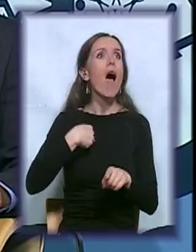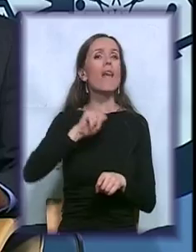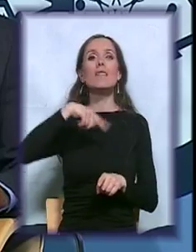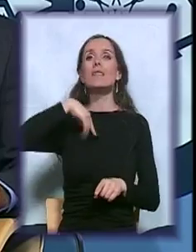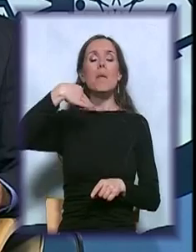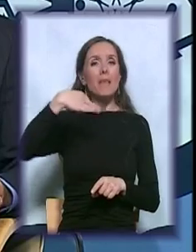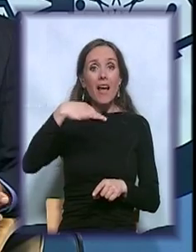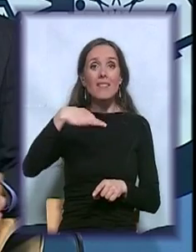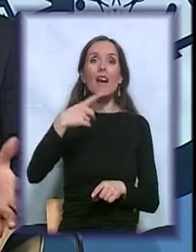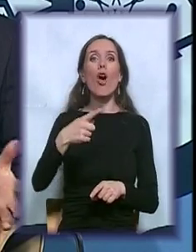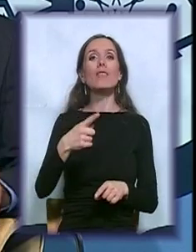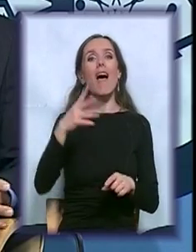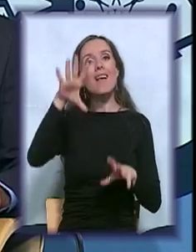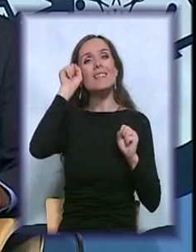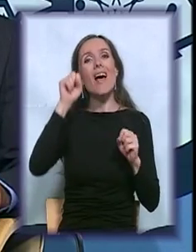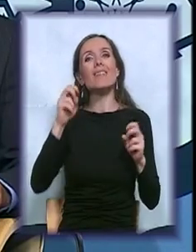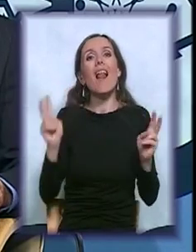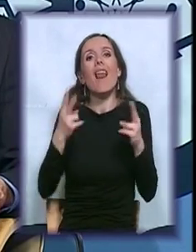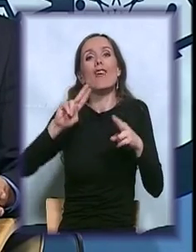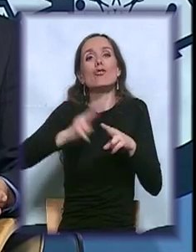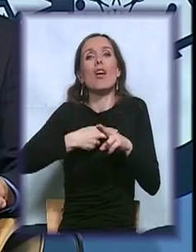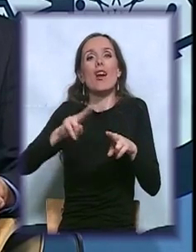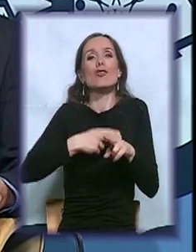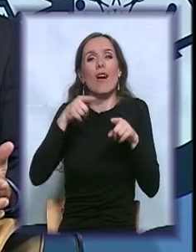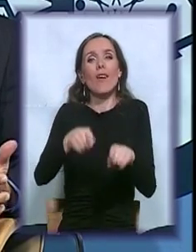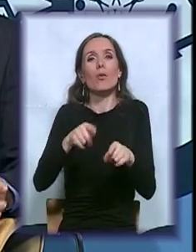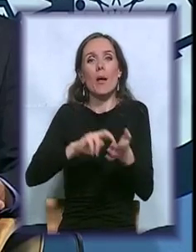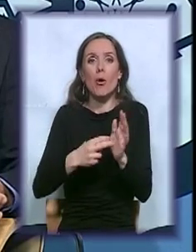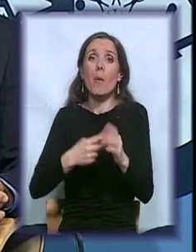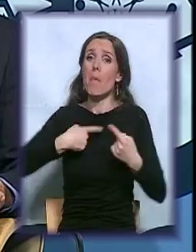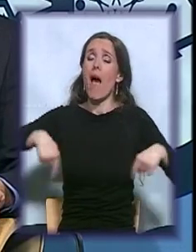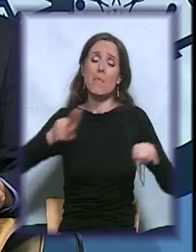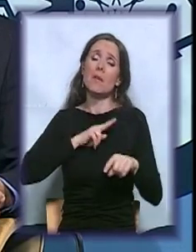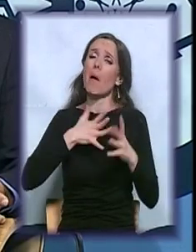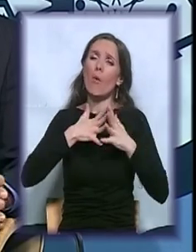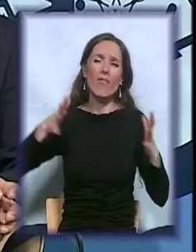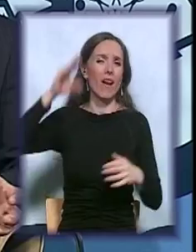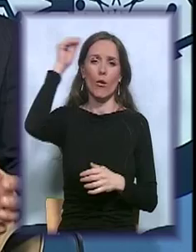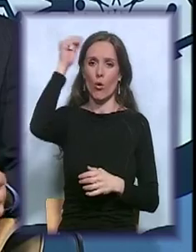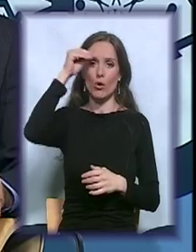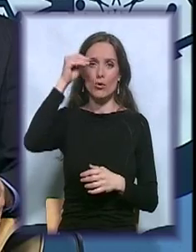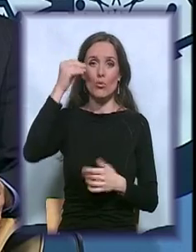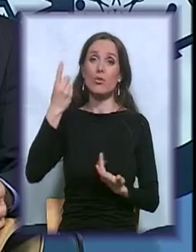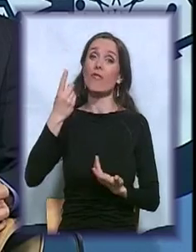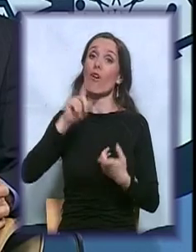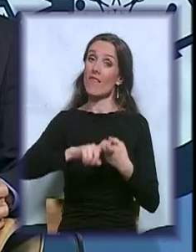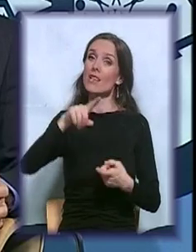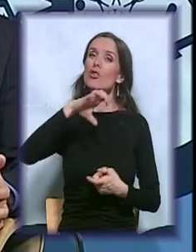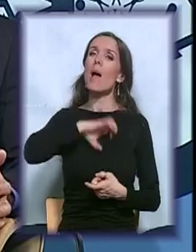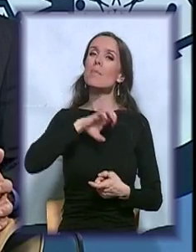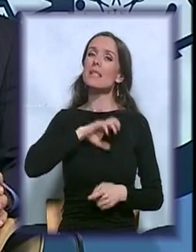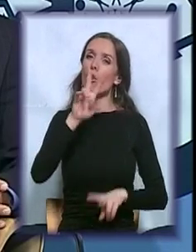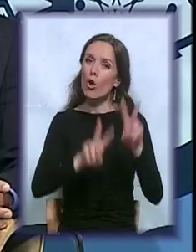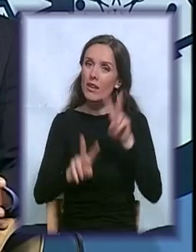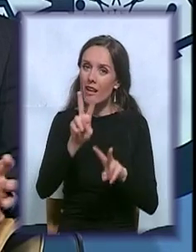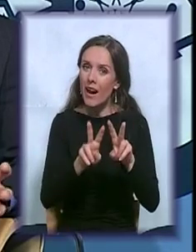problemi lakše rješavaju, a mi imamo ogromno iskustvo. I kada je u pitanju upravo ta psihoterapija početna i